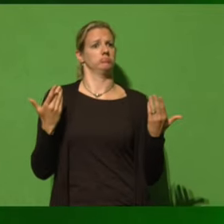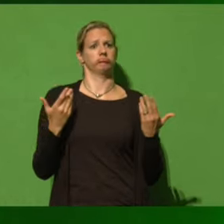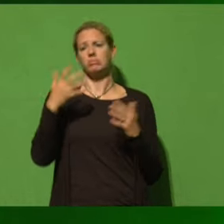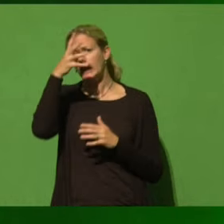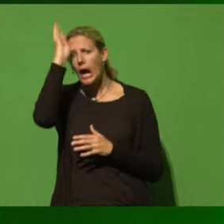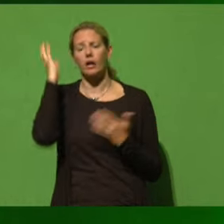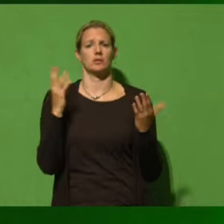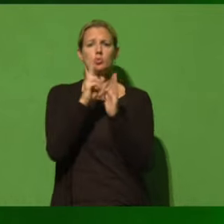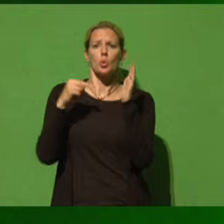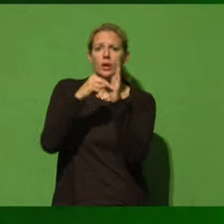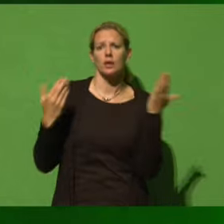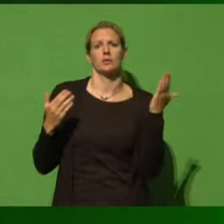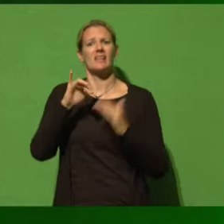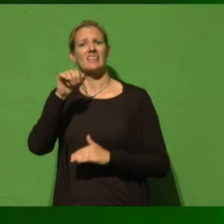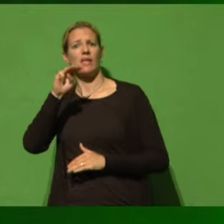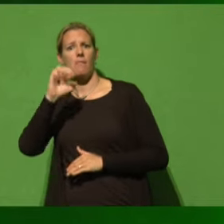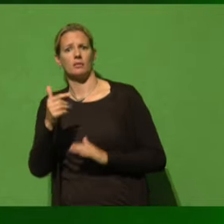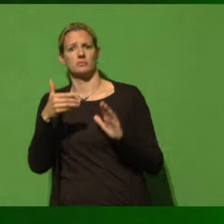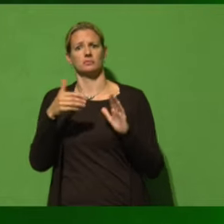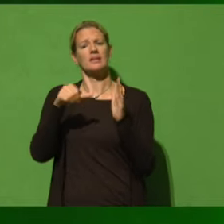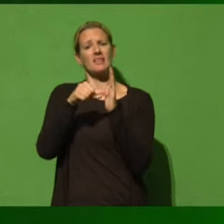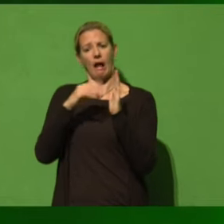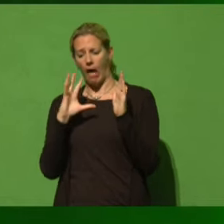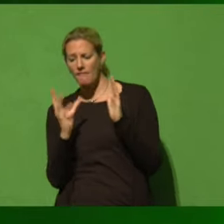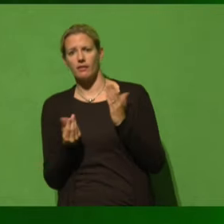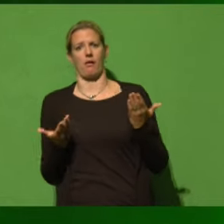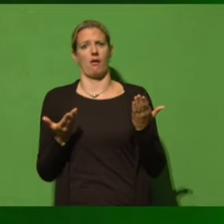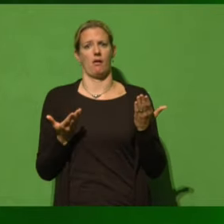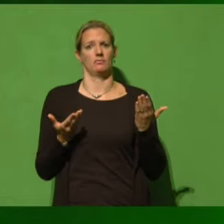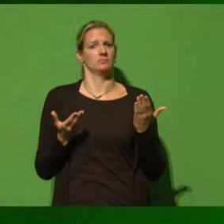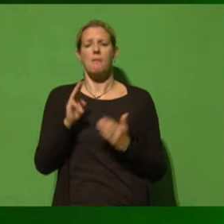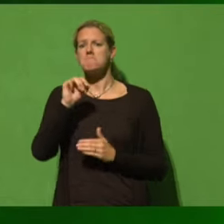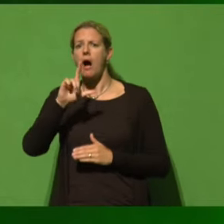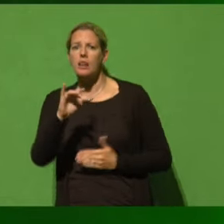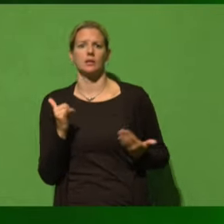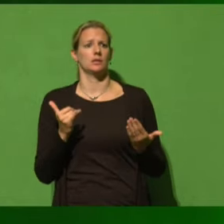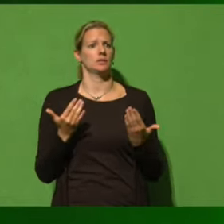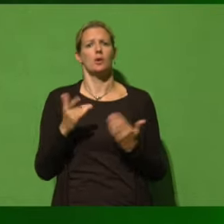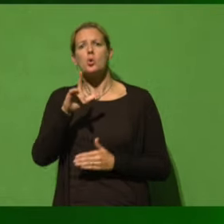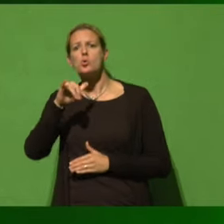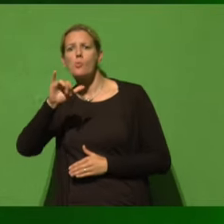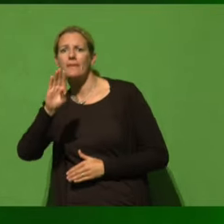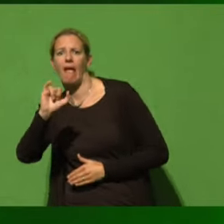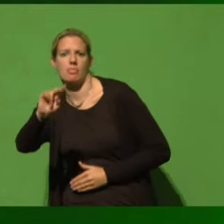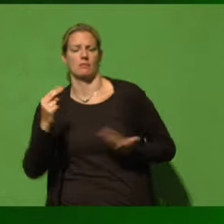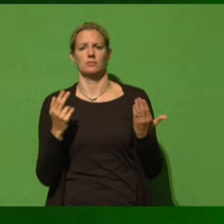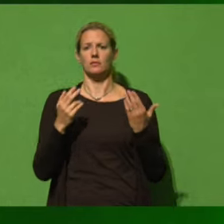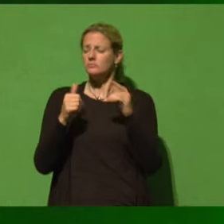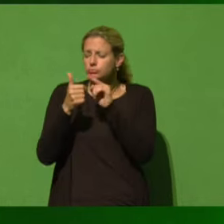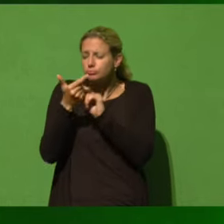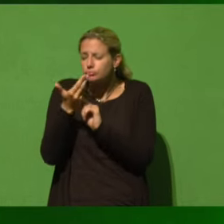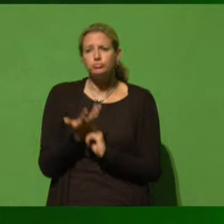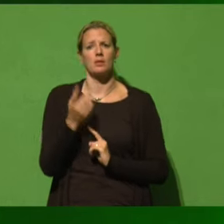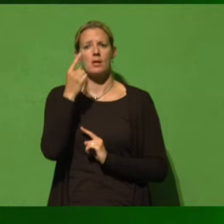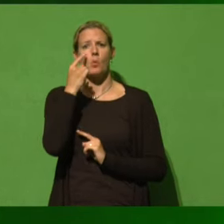Südsudan, wir haben Zentralafrikanische Republik, wir haben Mali, wir haben Libyen und noch weitere Länder mehr, wo Staatszerfall und Bürgerkriege